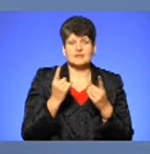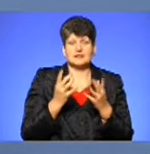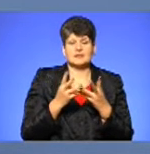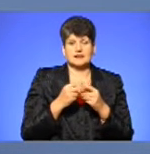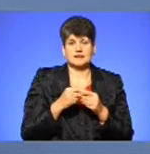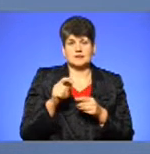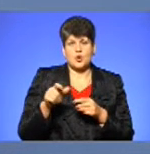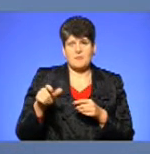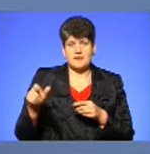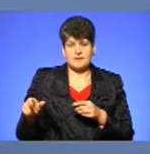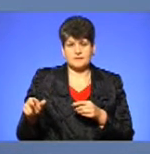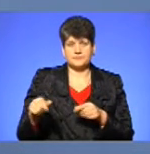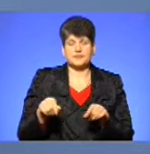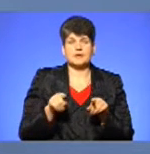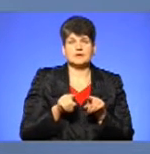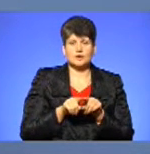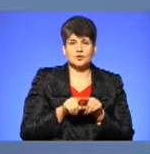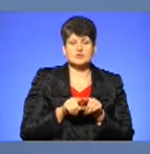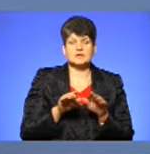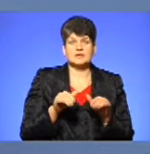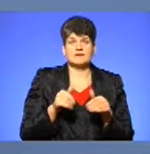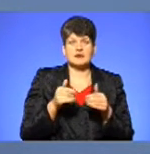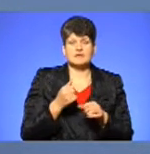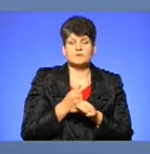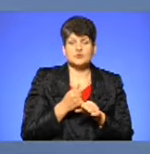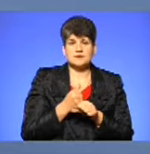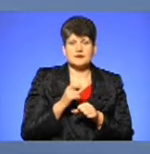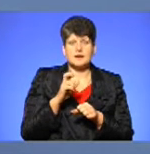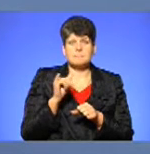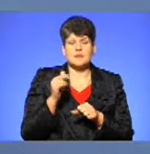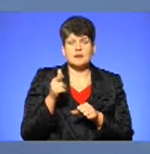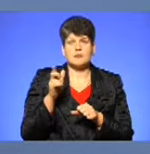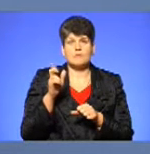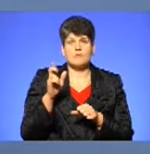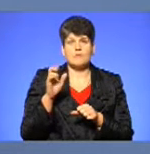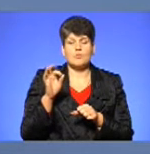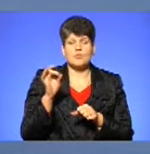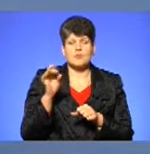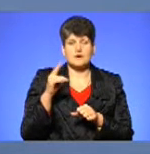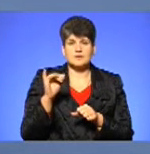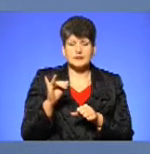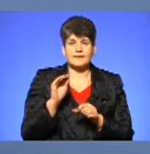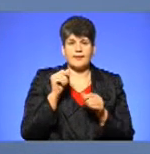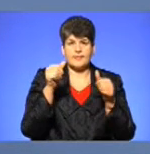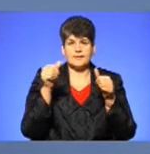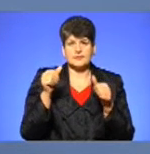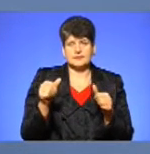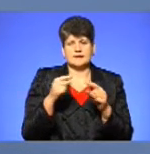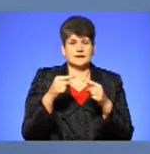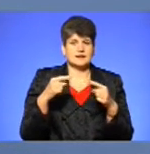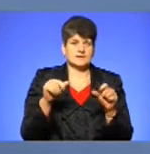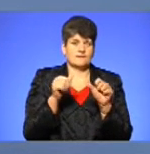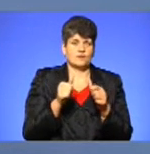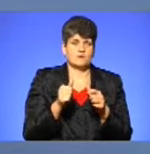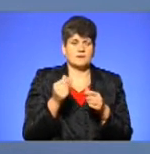Також зостереження давали відпрацювання бігборди, клеїли різні формати картинки,